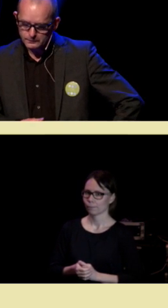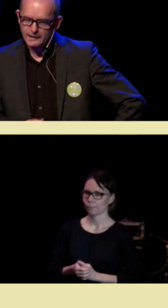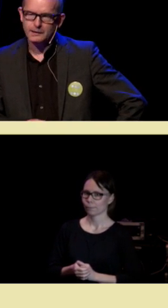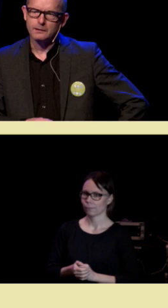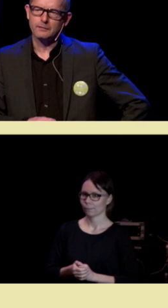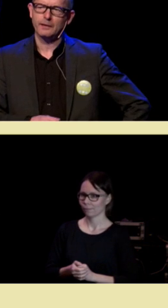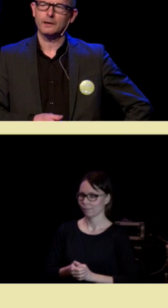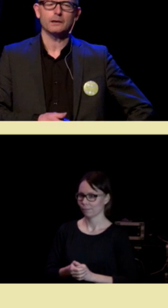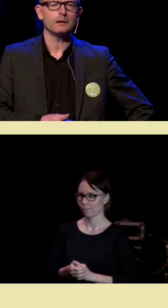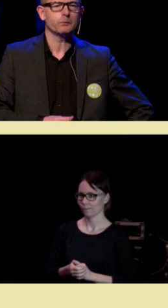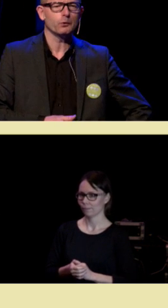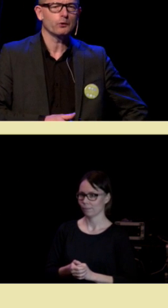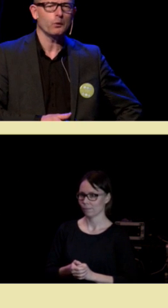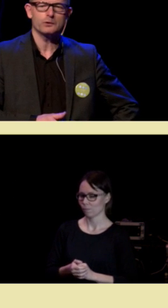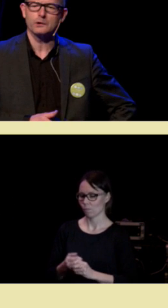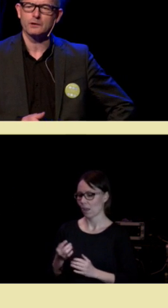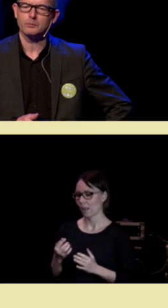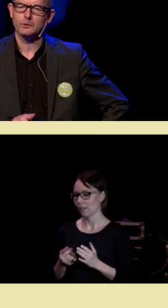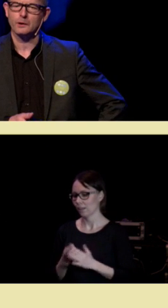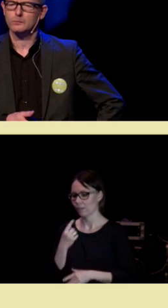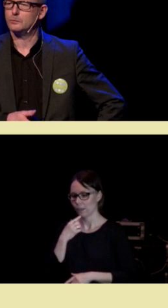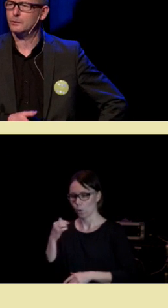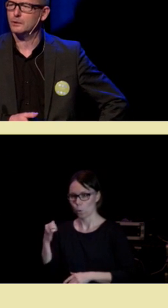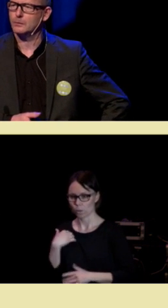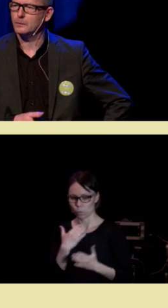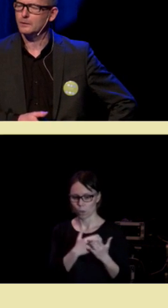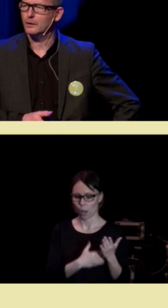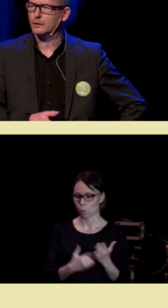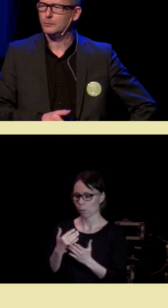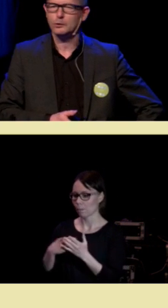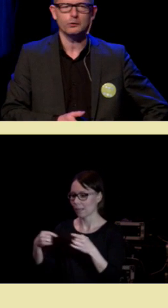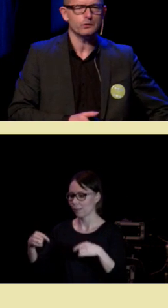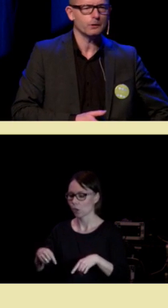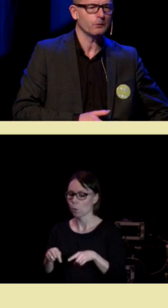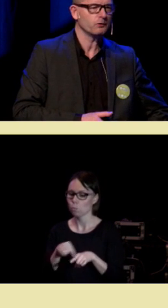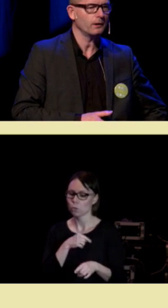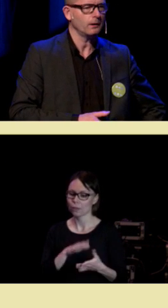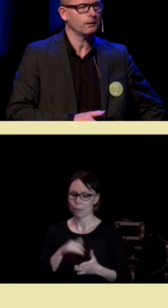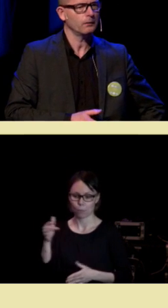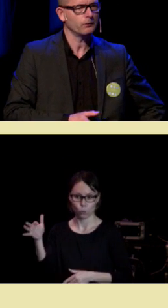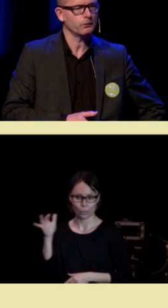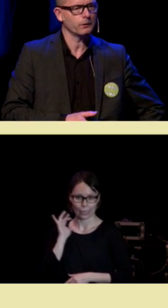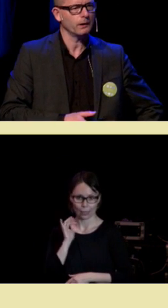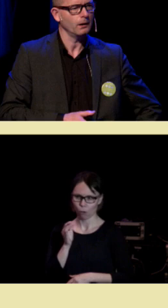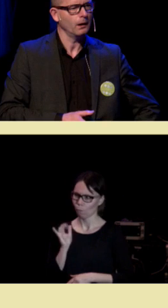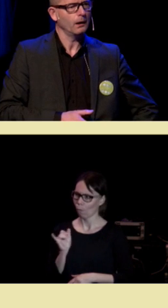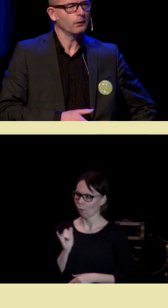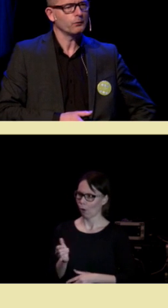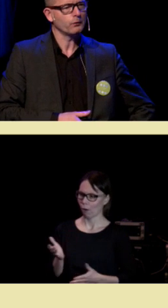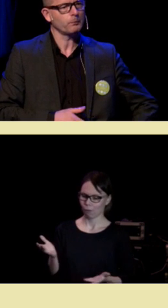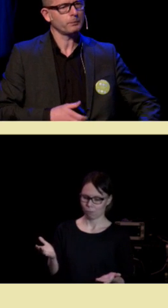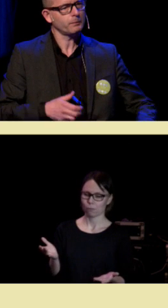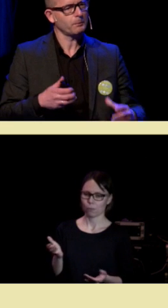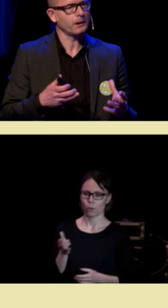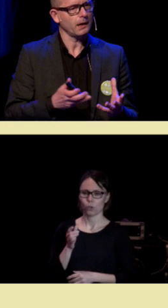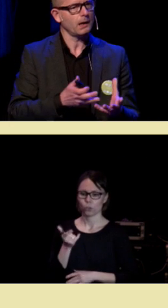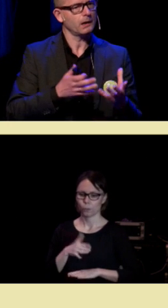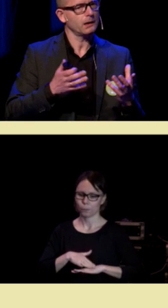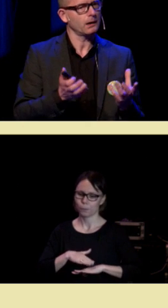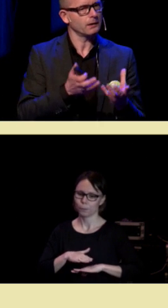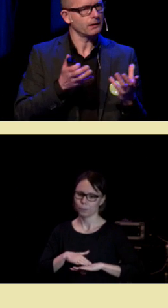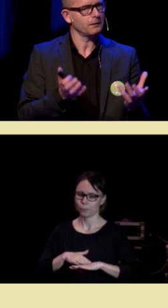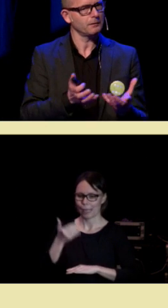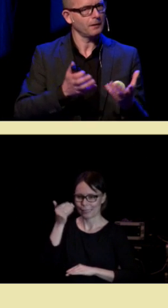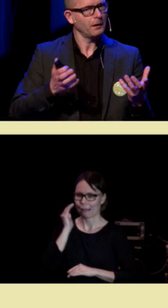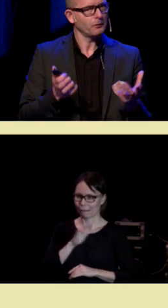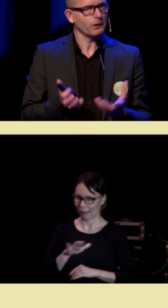Det er ikke tilfeldig at både gårsdagens program og programmet i dag begynte med musikk. Hvorfor gjorde det det? Jo, for å preparere